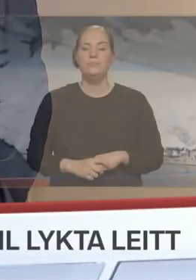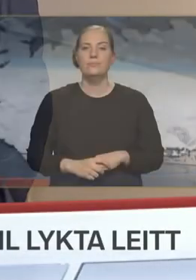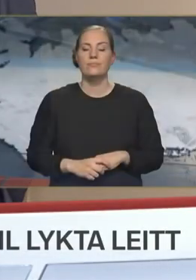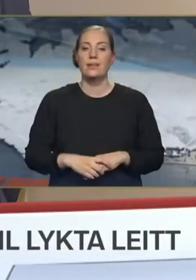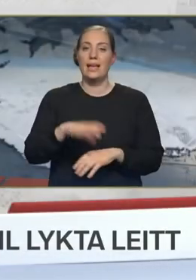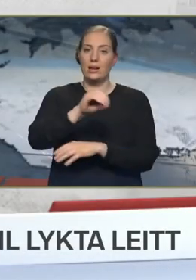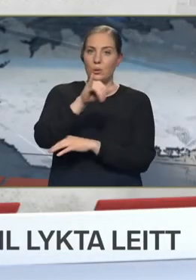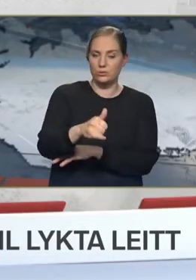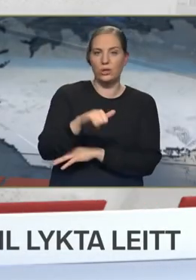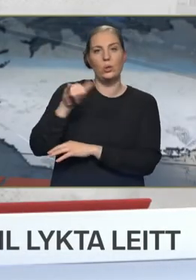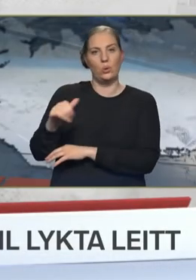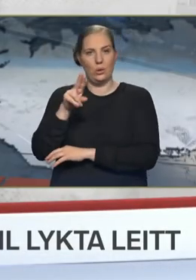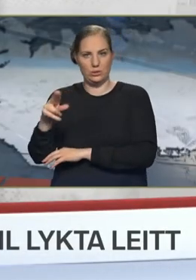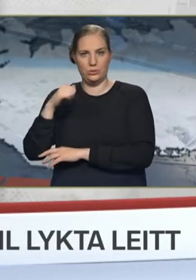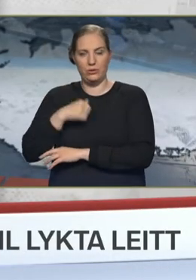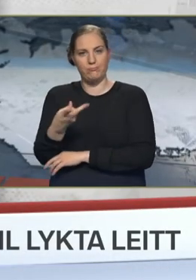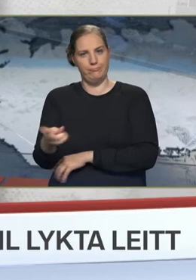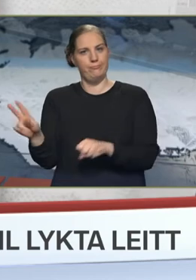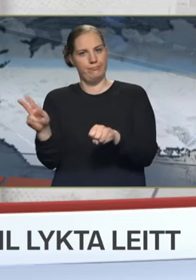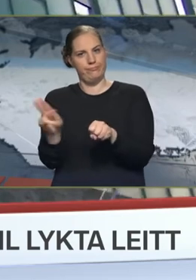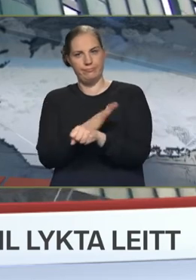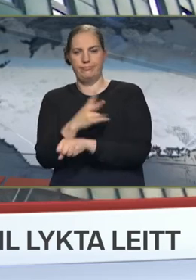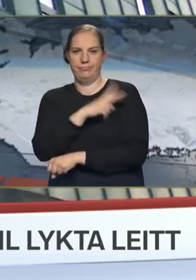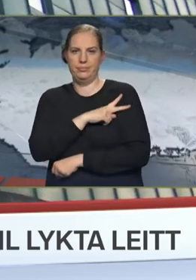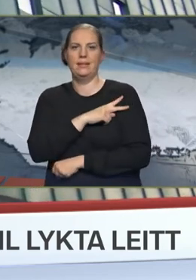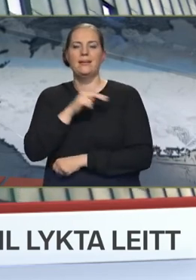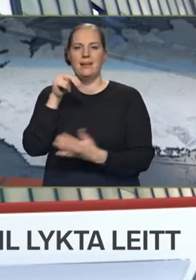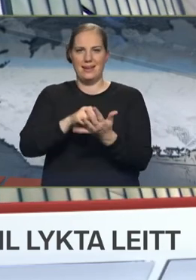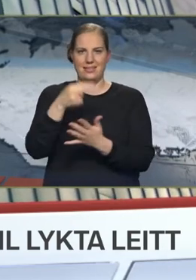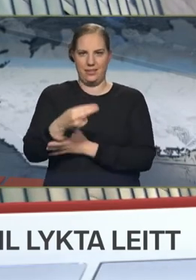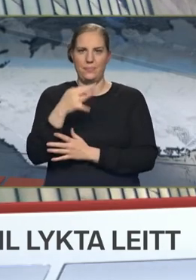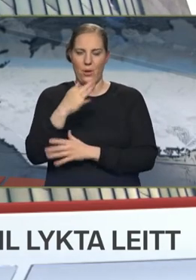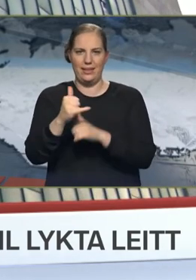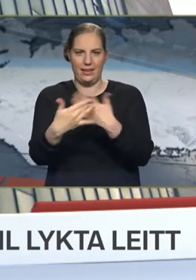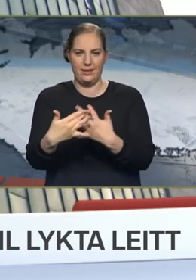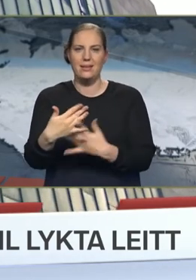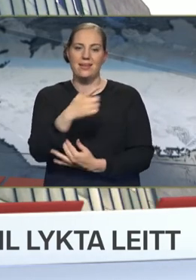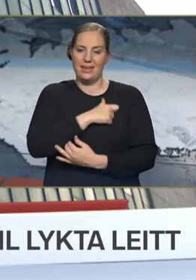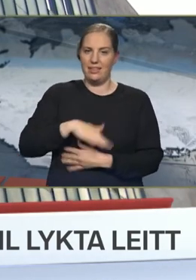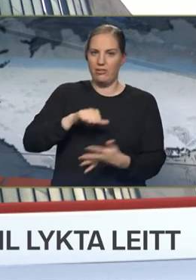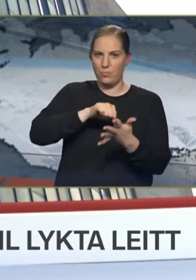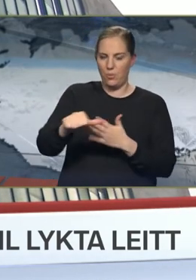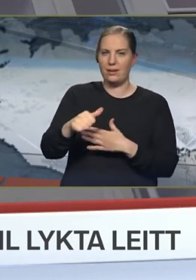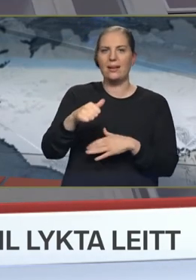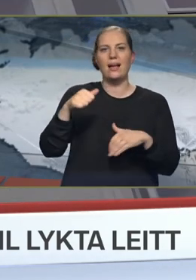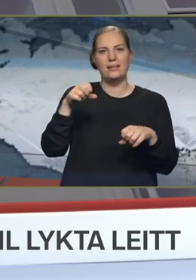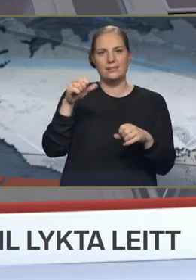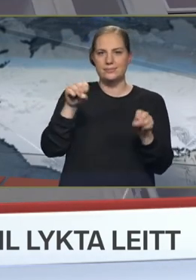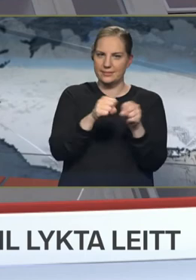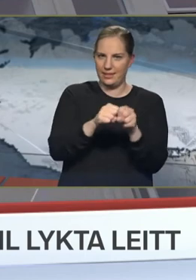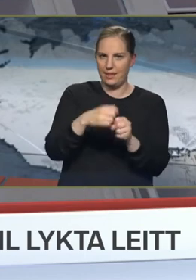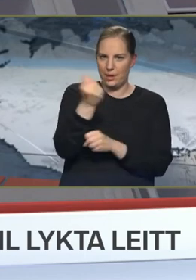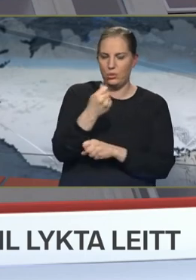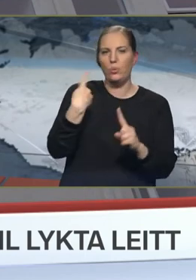Eirikur Jónsson og Jón Höskuldsson hafði fullan sigur í landsréttarmálinni í hæstarétti í dag. Ríki var bæðið dæmt skadabótaskilt og til að greiða þeim